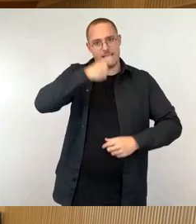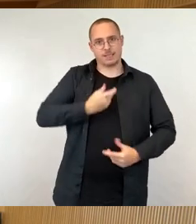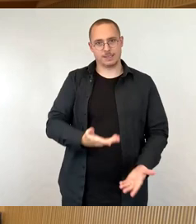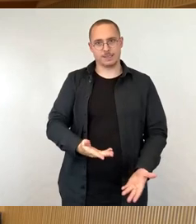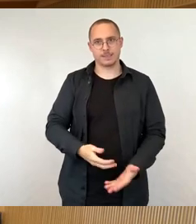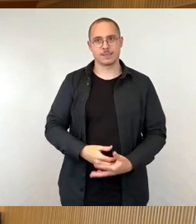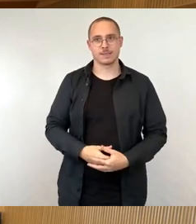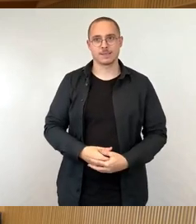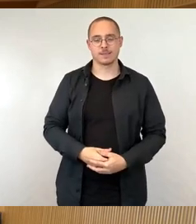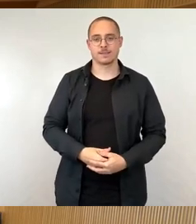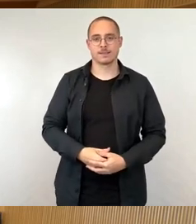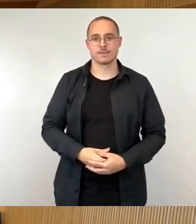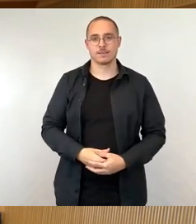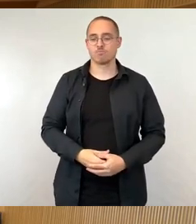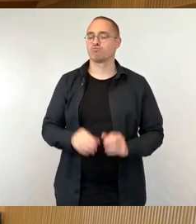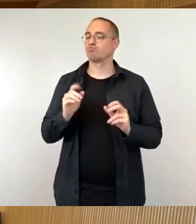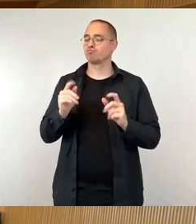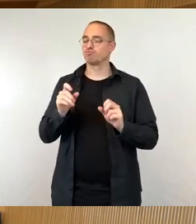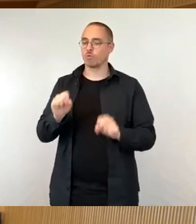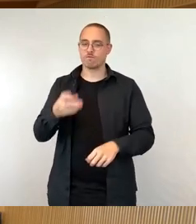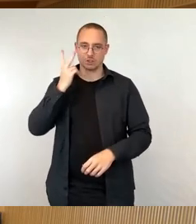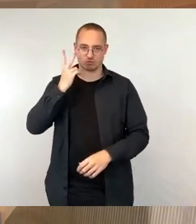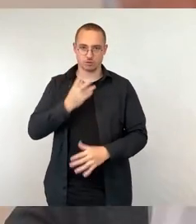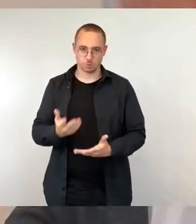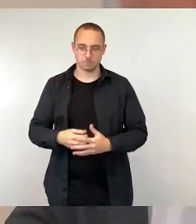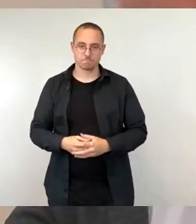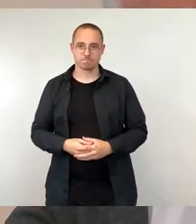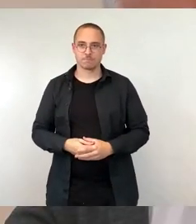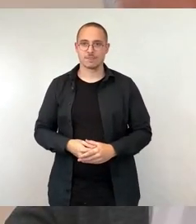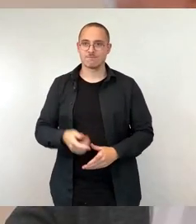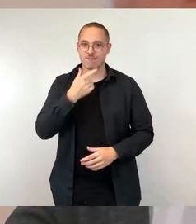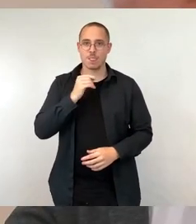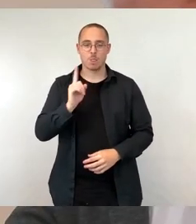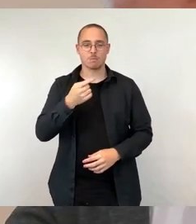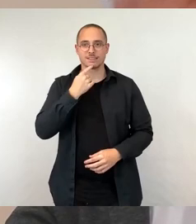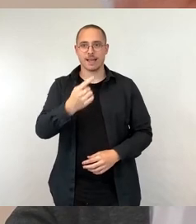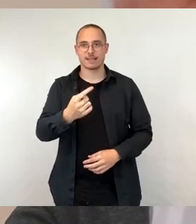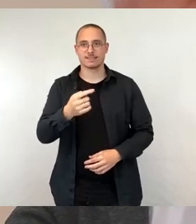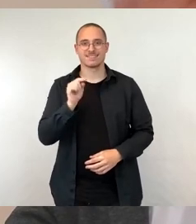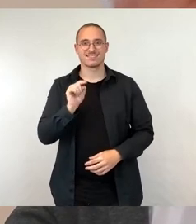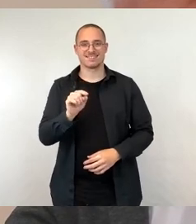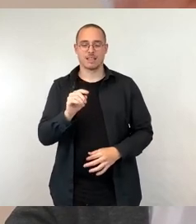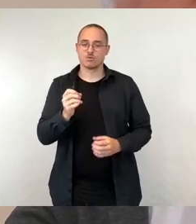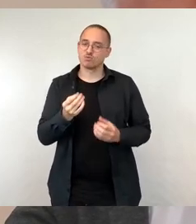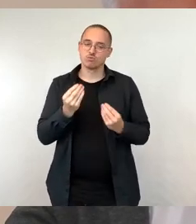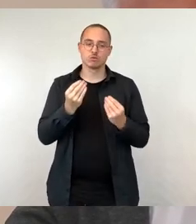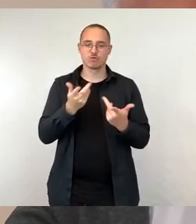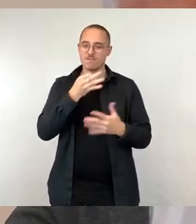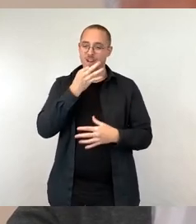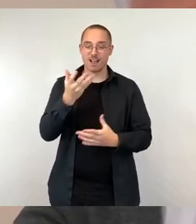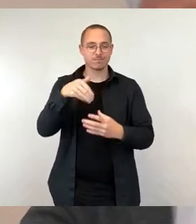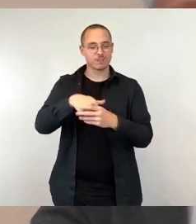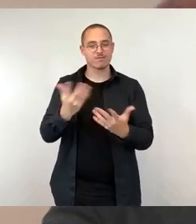Ja, Herr Trefs, das ist in Ordnung. Ich will an der Stelle abschließend darauf verweisen, es ist auch immer eine Ressourcenfrage, nämlich an Personal und auch